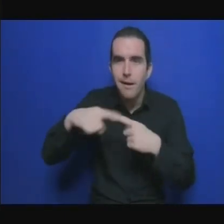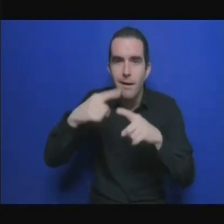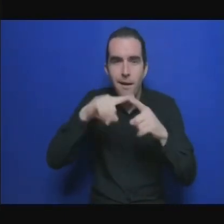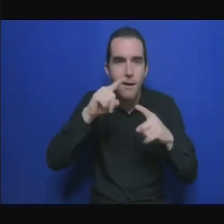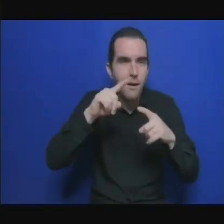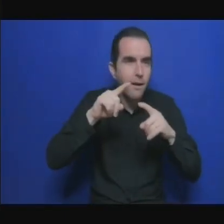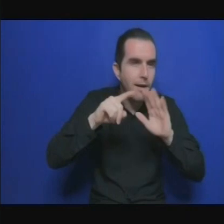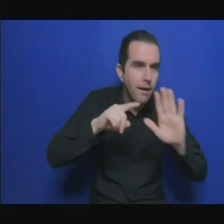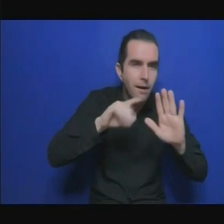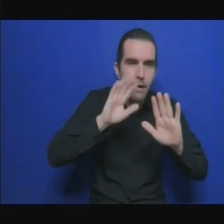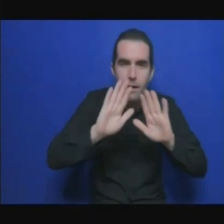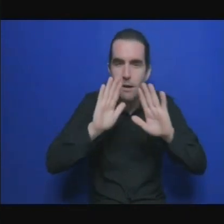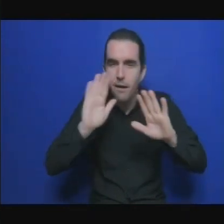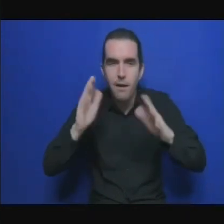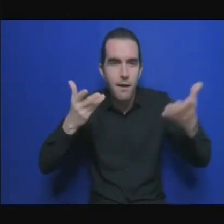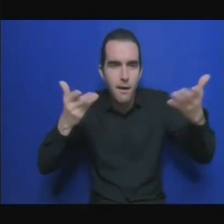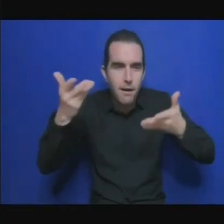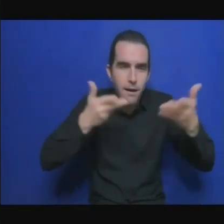ce n'est que le début